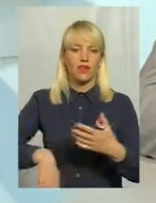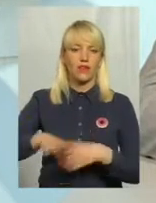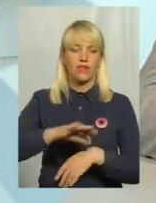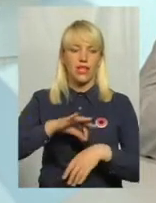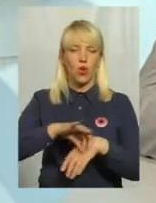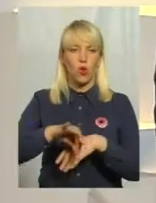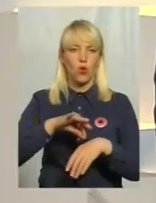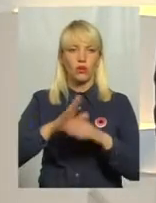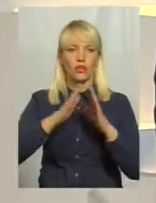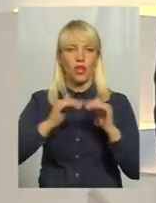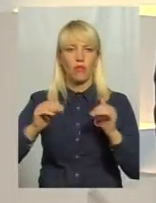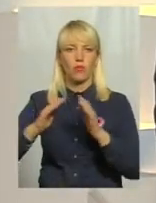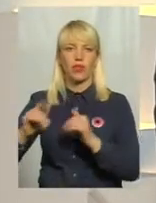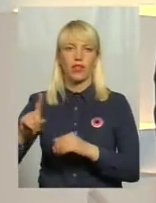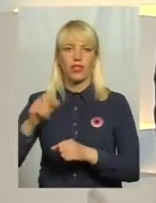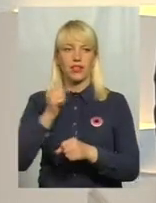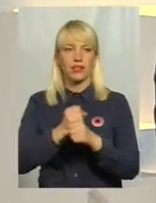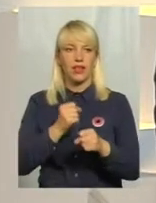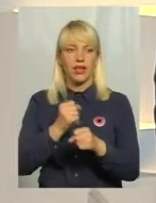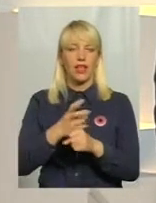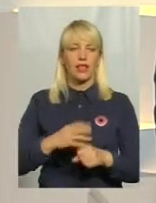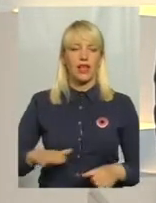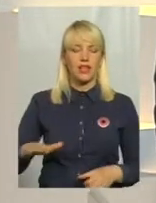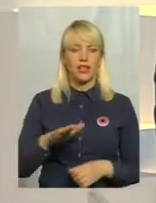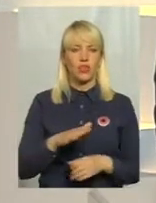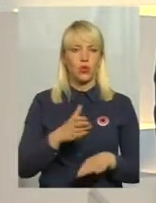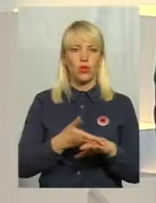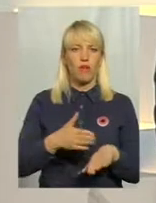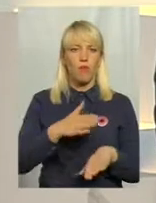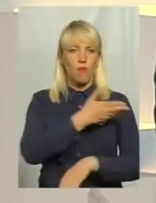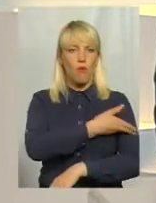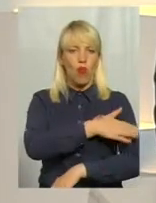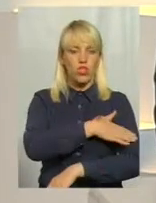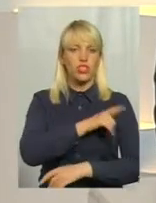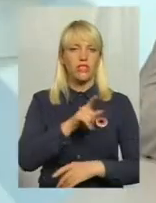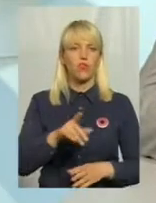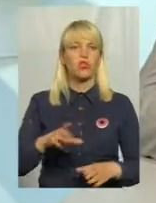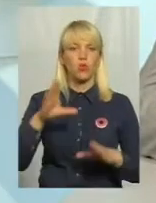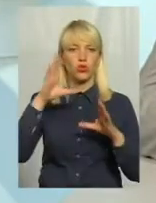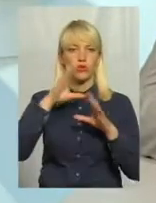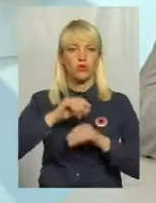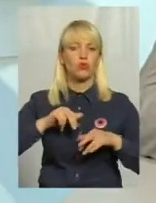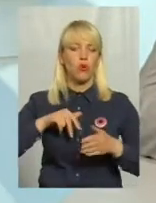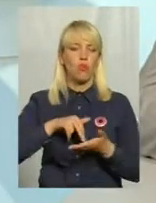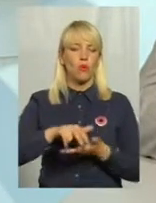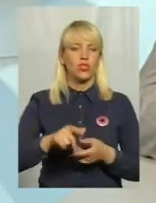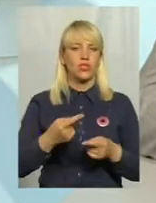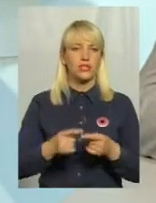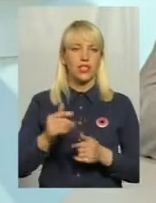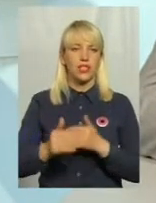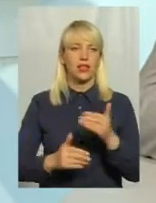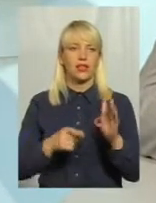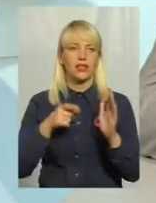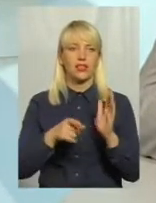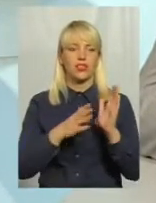діяли на території Польщі. І вони досить успішно пройшли цей етап. В 70-х роках була